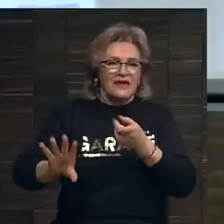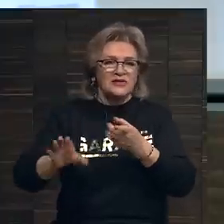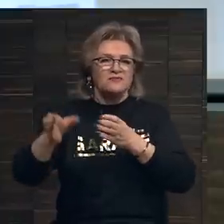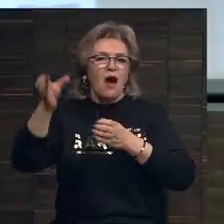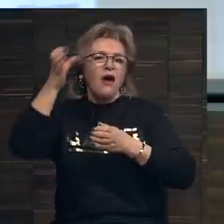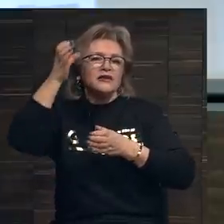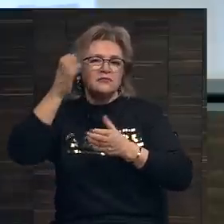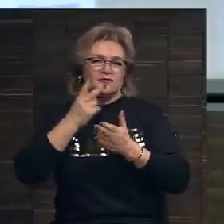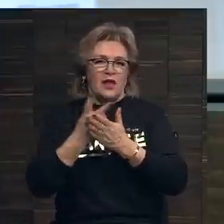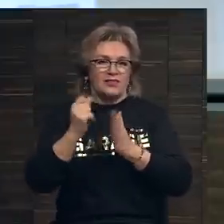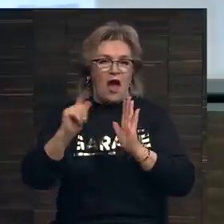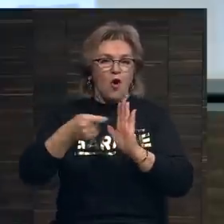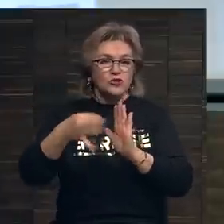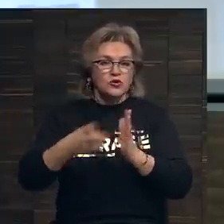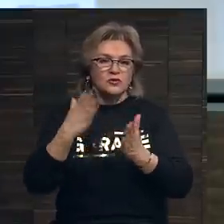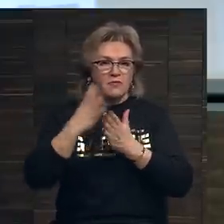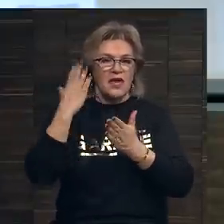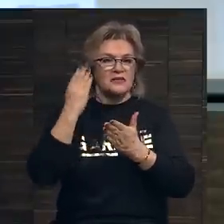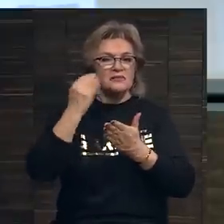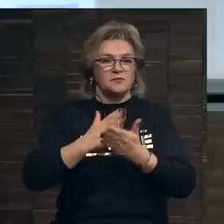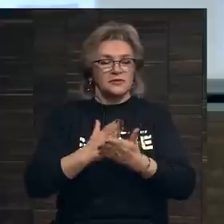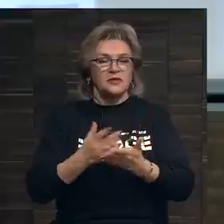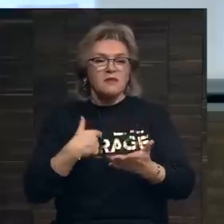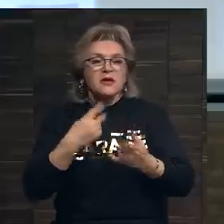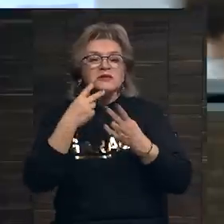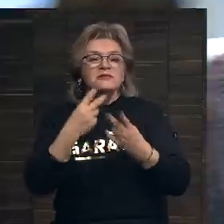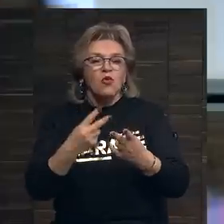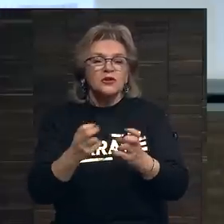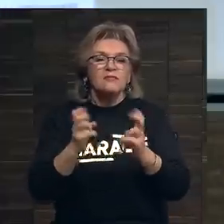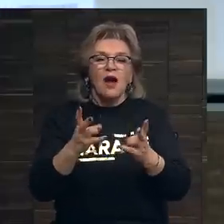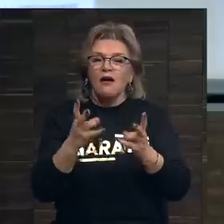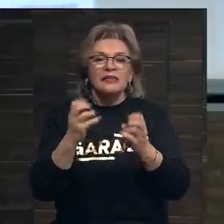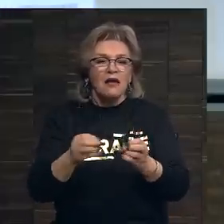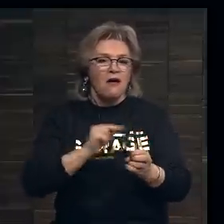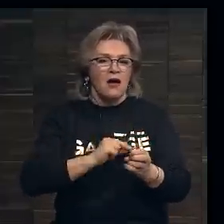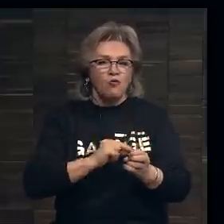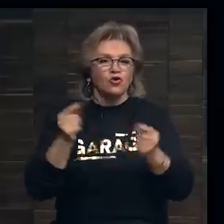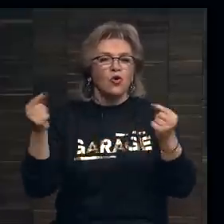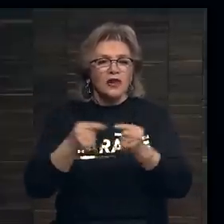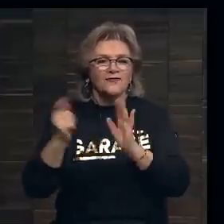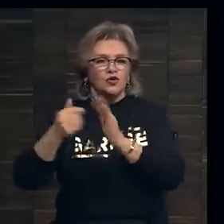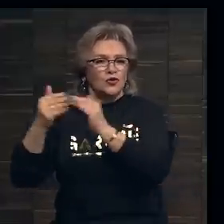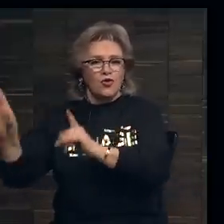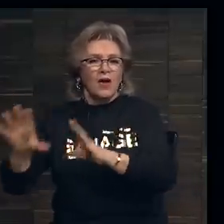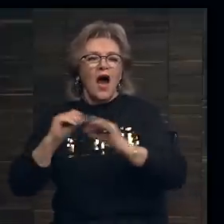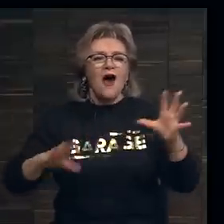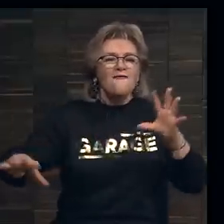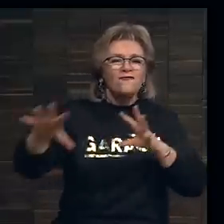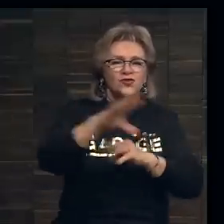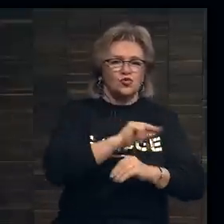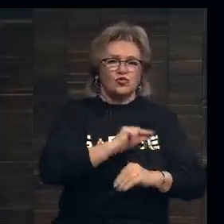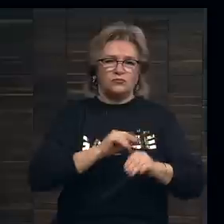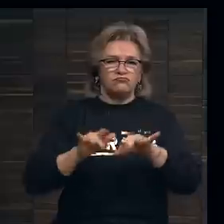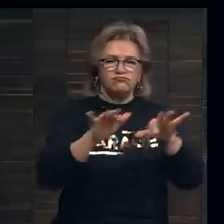академичного взгляда на аукционы имеет смысл. Мы смотрим не на работу конкретного аукционного дома, а на всю индустрию